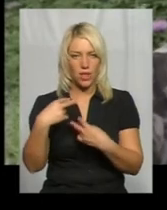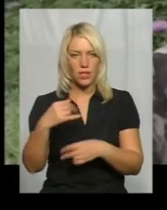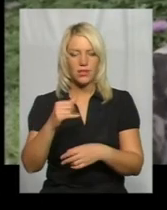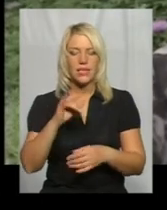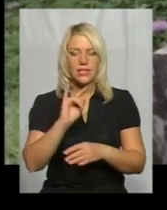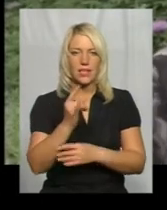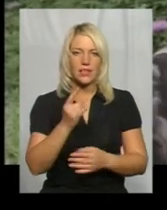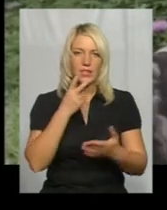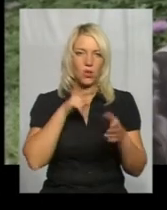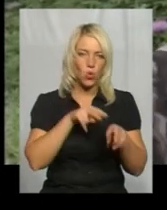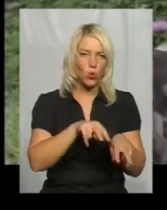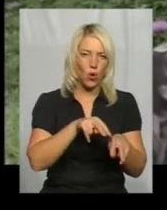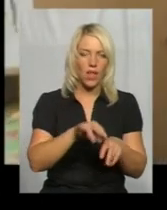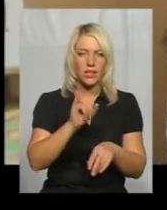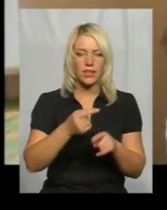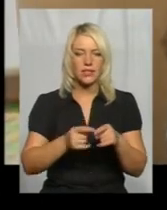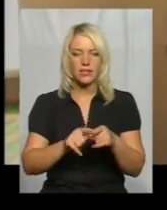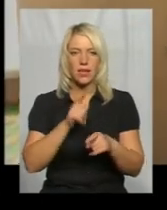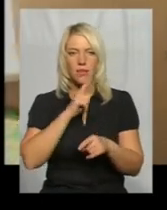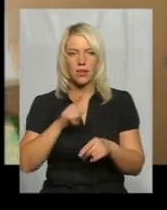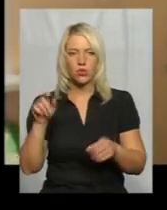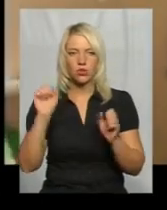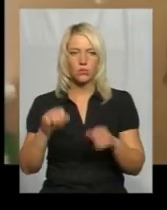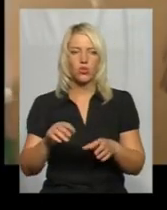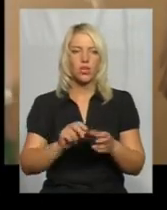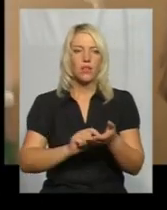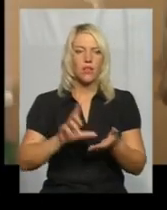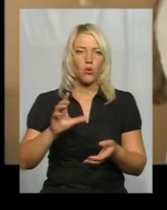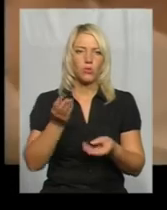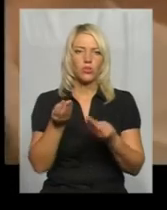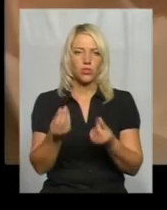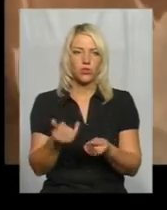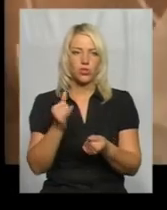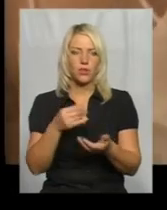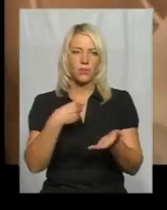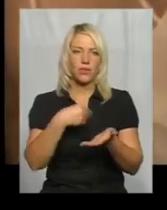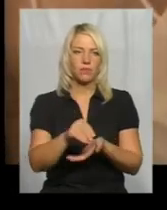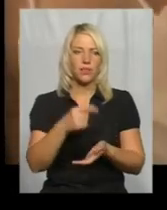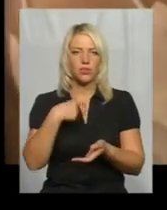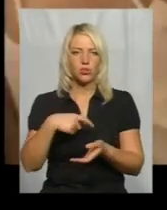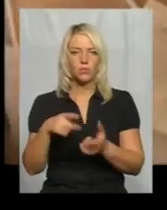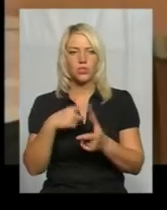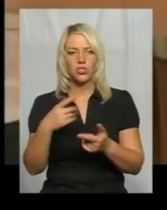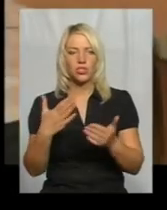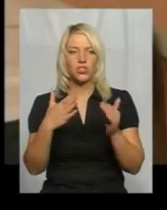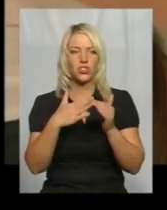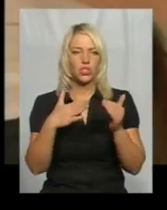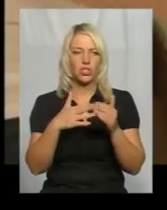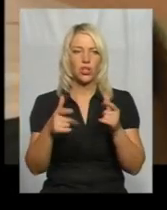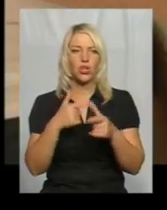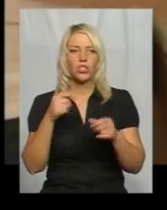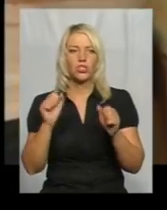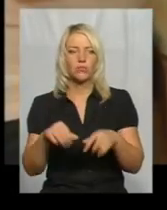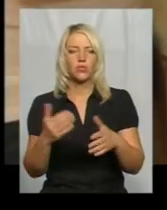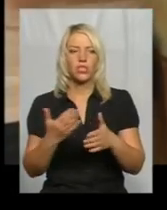дитиною доглядати. І за цей період вона може накопичити якусь певну суму грошей і придбати собі чи якесь житло. Чи може